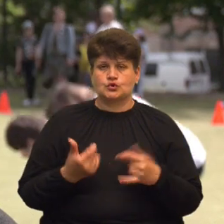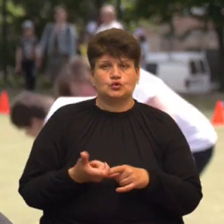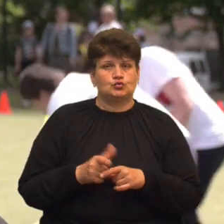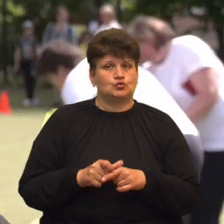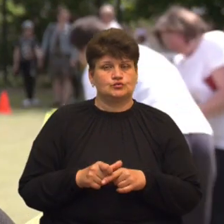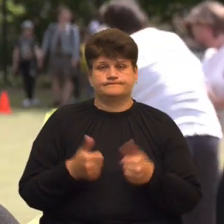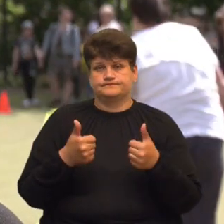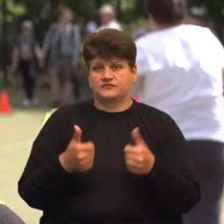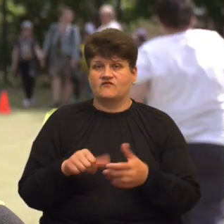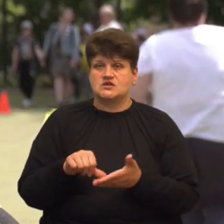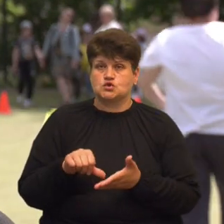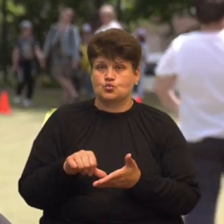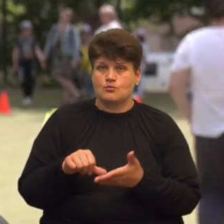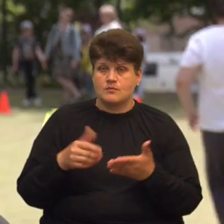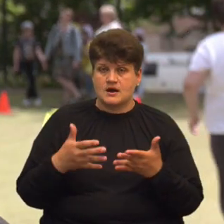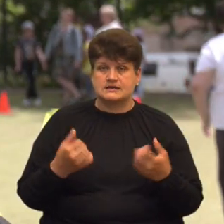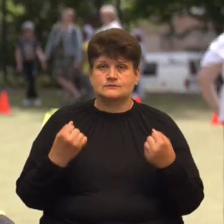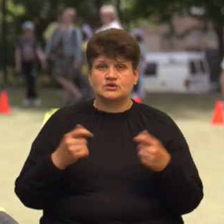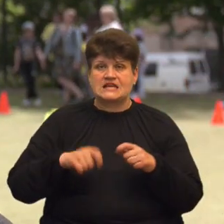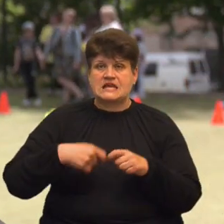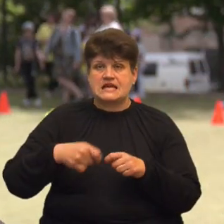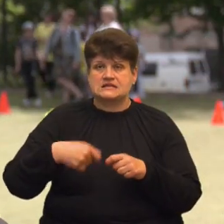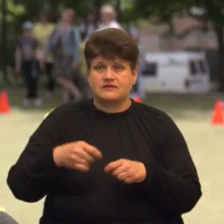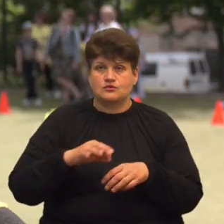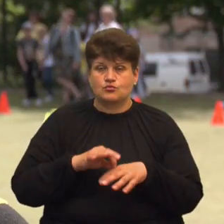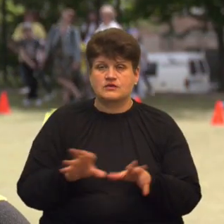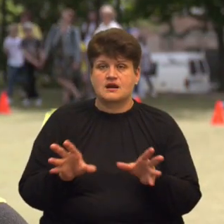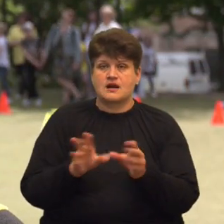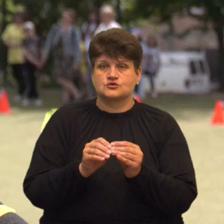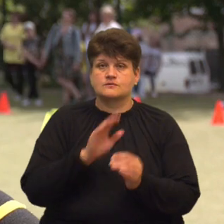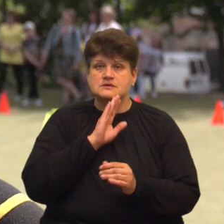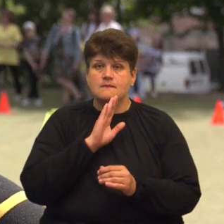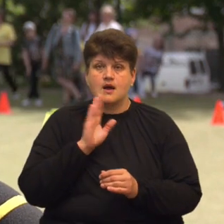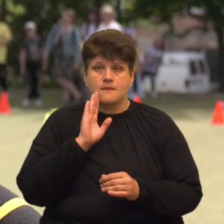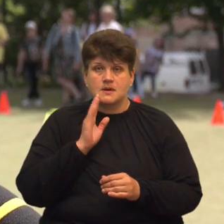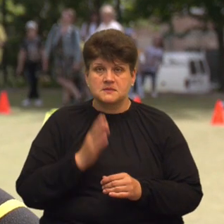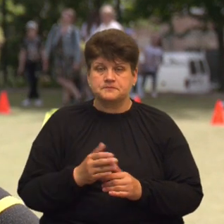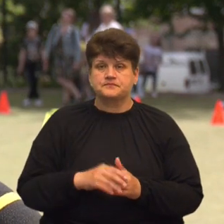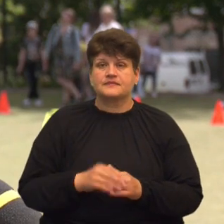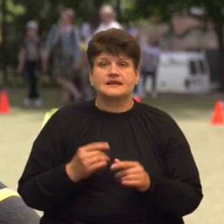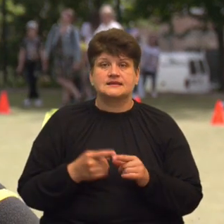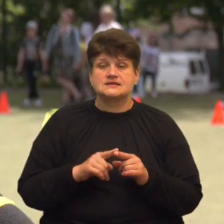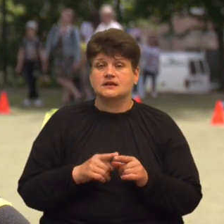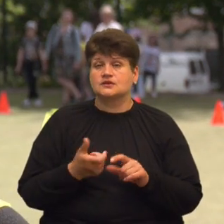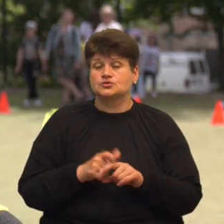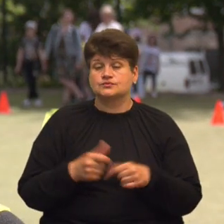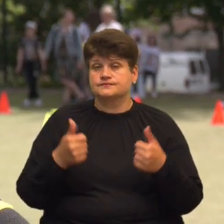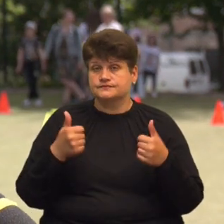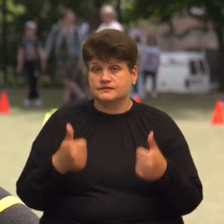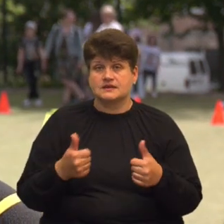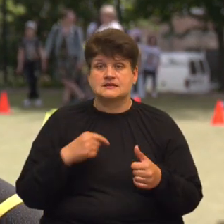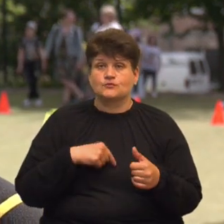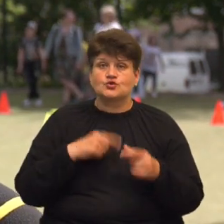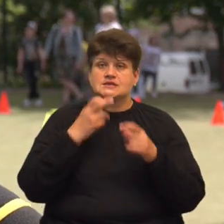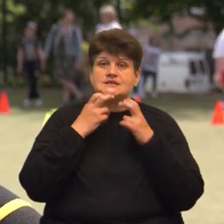виступають. Спортивні естафети проходять разом з мамами. Це незвичайно круто, це емоції, це щирі